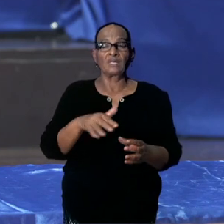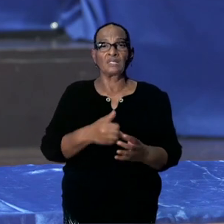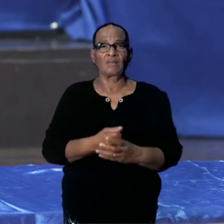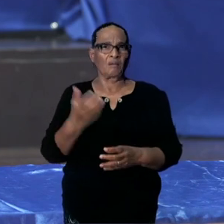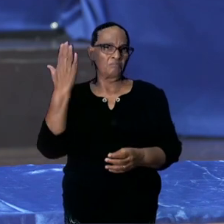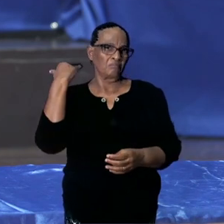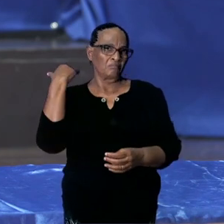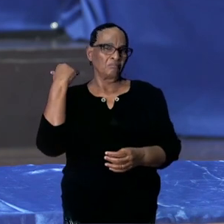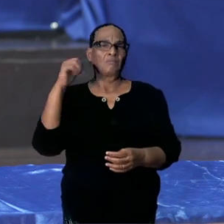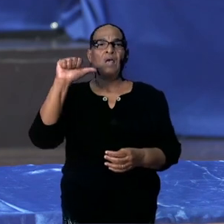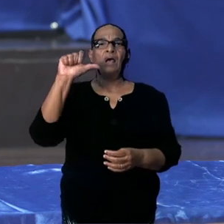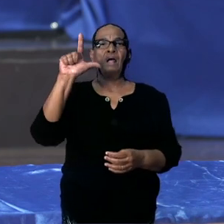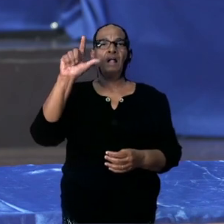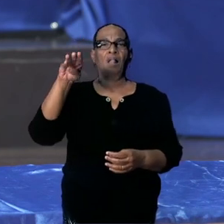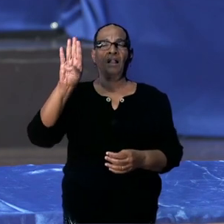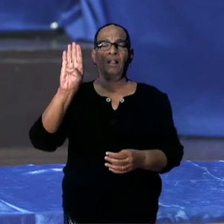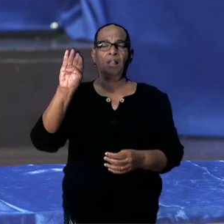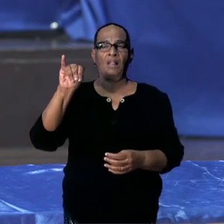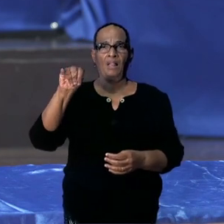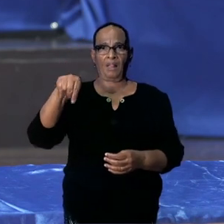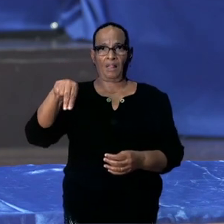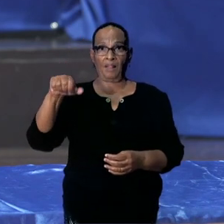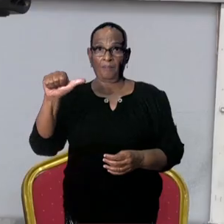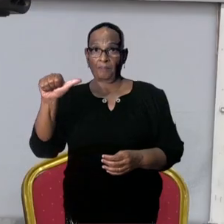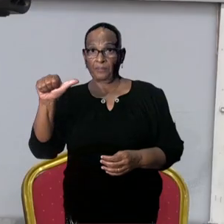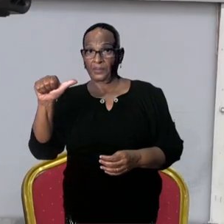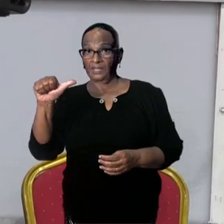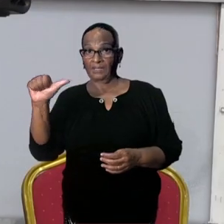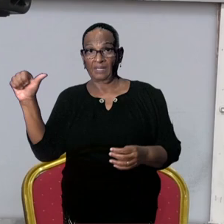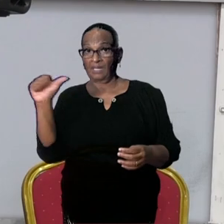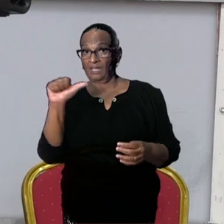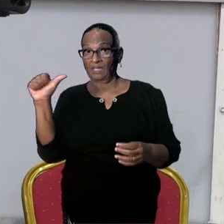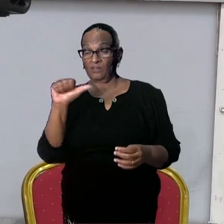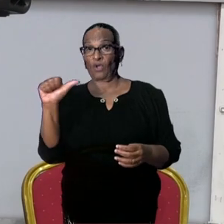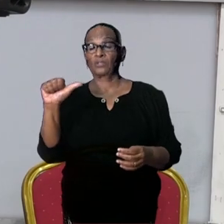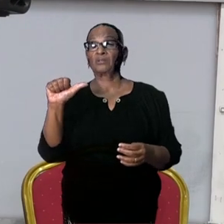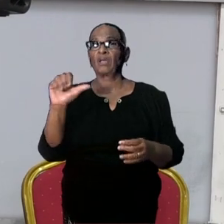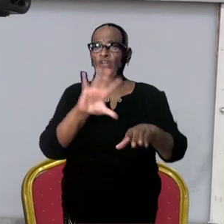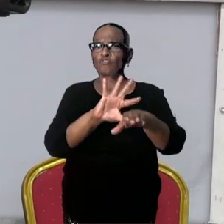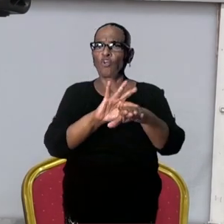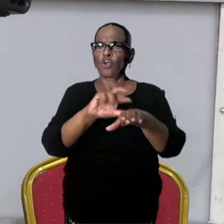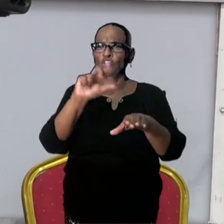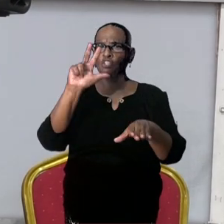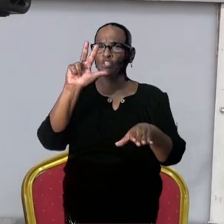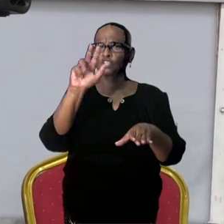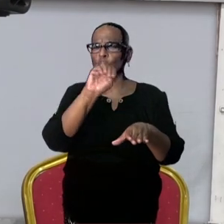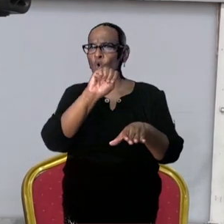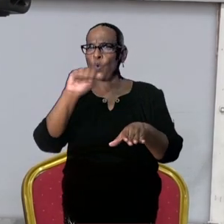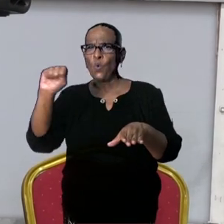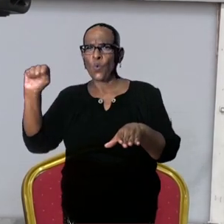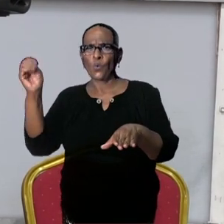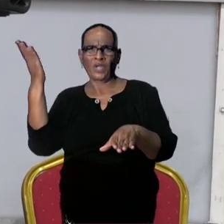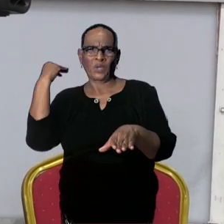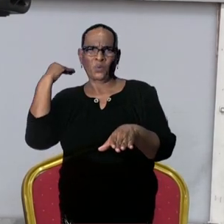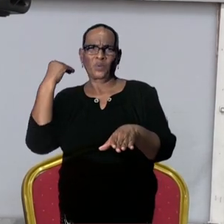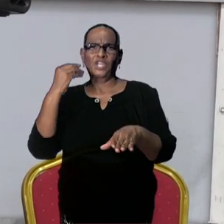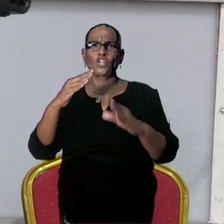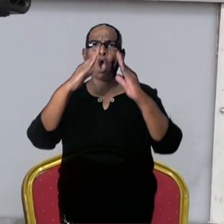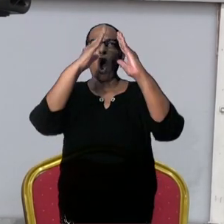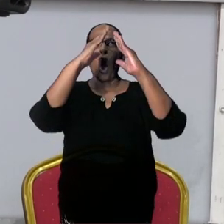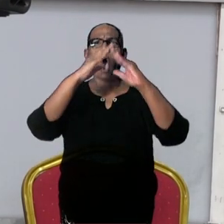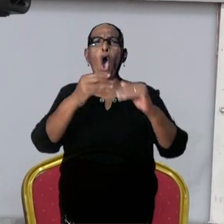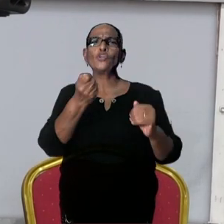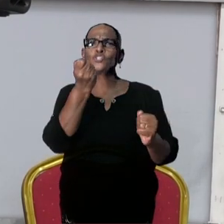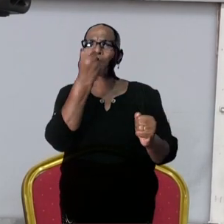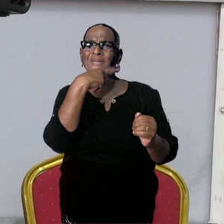dagen geleden op Albina. Die dokter May, hij noemt zichzelf dokter May, was daar met Ossodresi. En